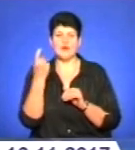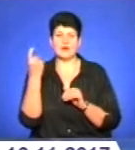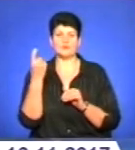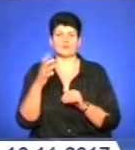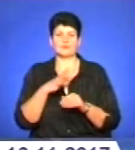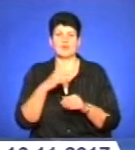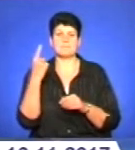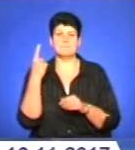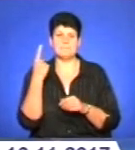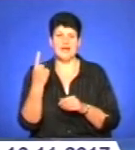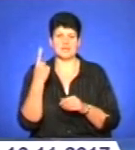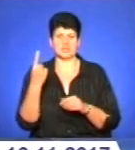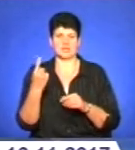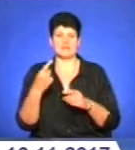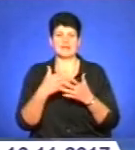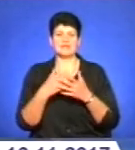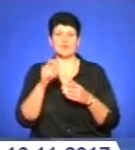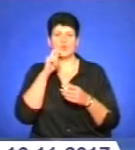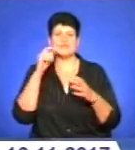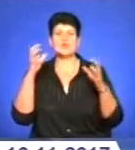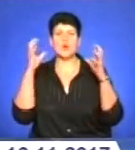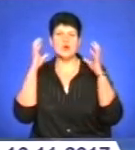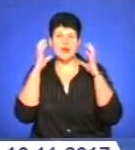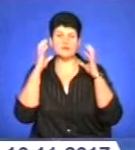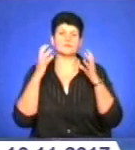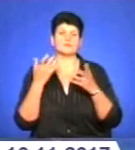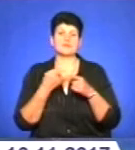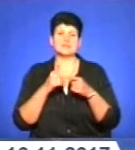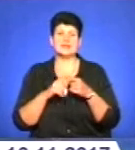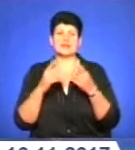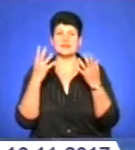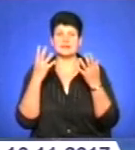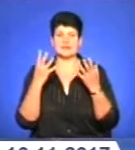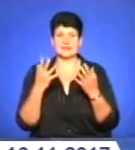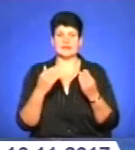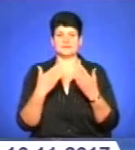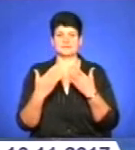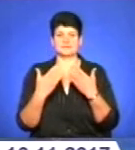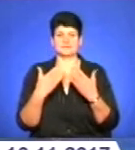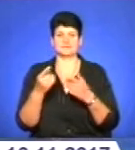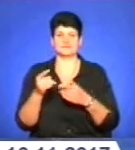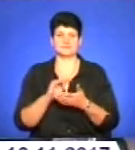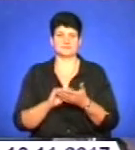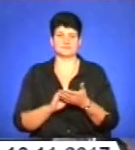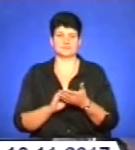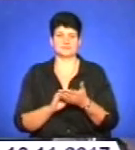передача українського радіо. У професійний день з тернопільськими журналістами спілкувалася Соломія Струс.